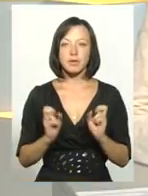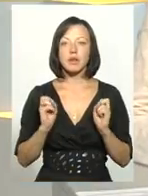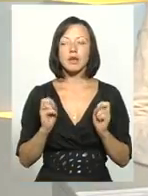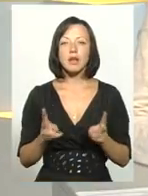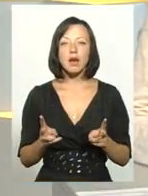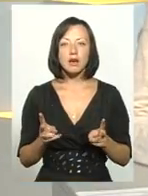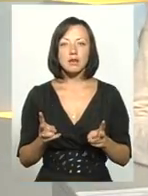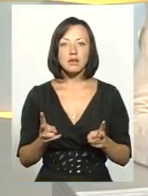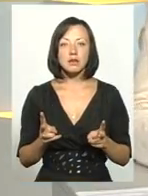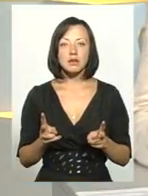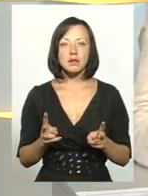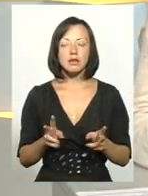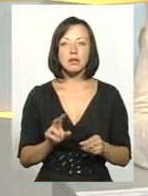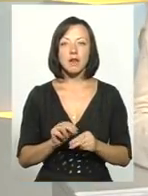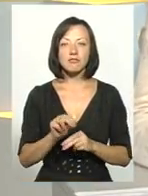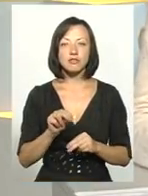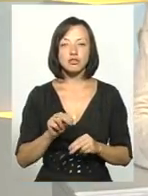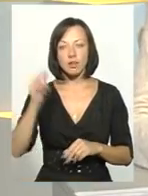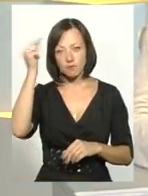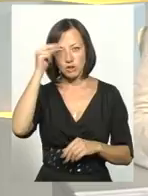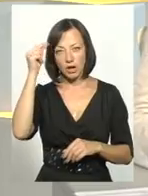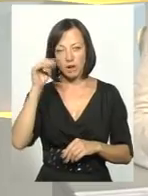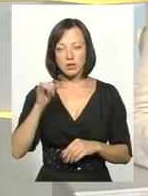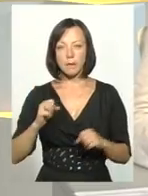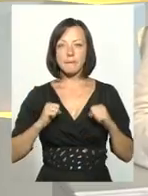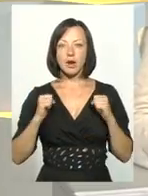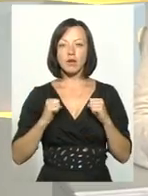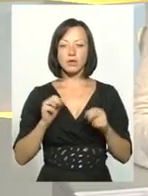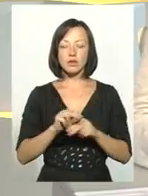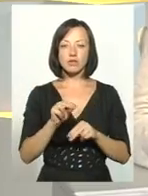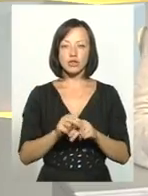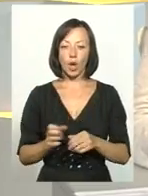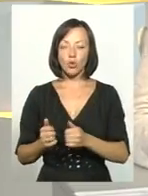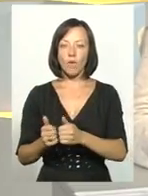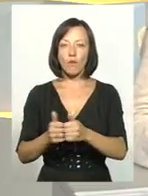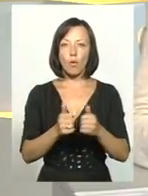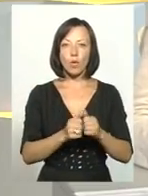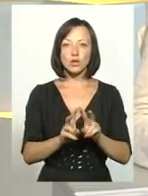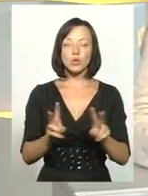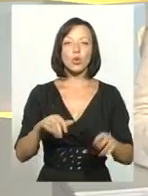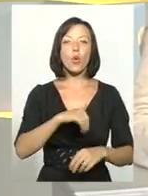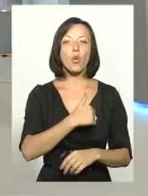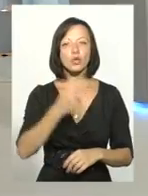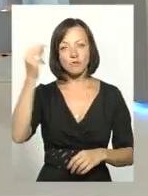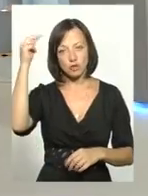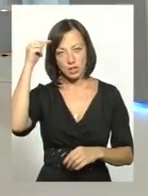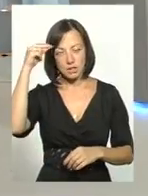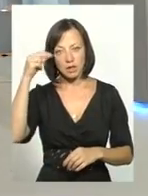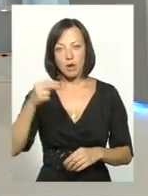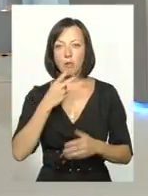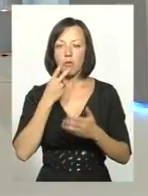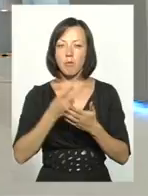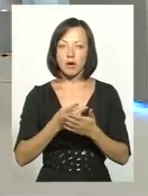навчаються і прагнуть навчити довколишніх і тих, хто хоче вчитися, ми